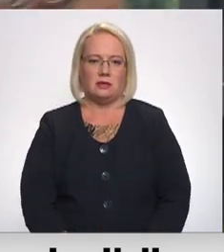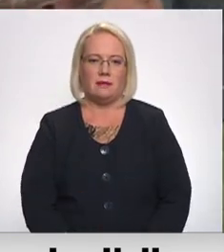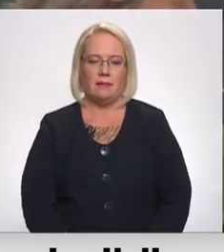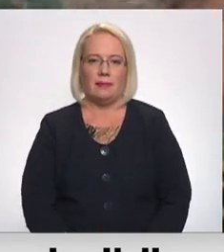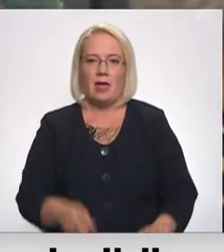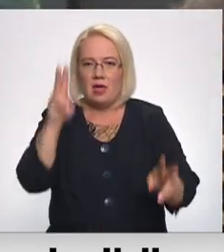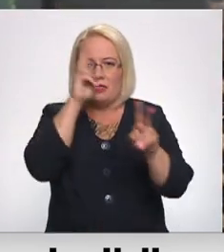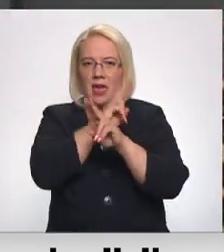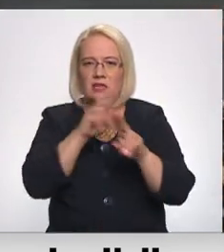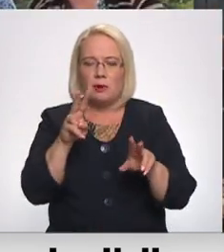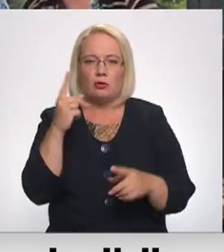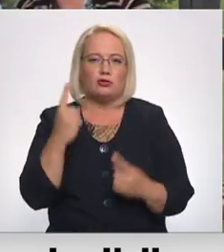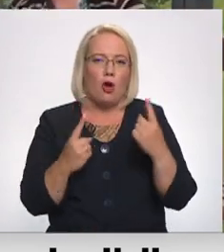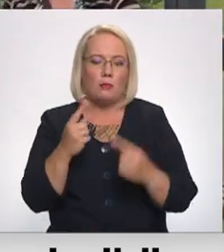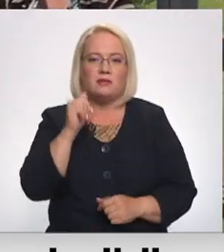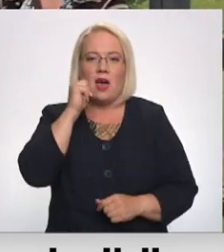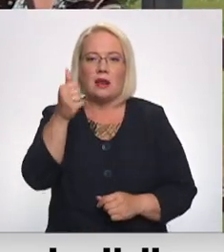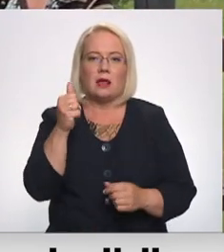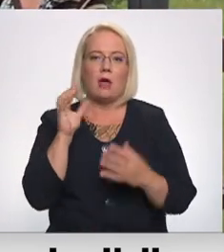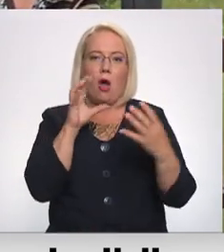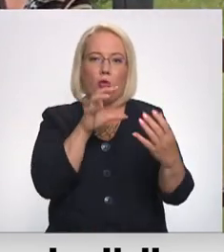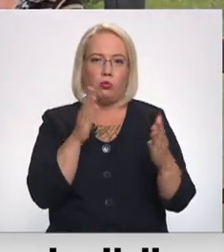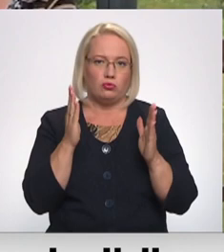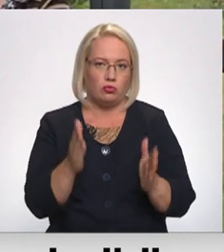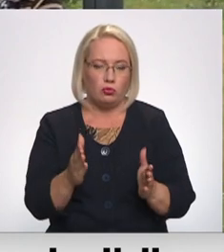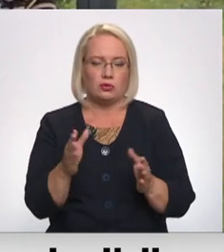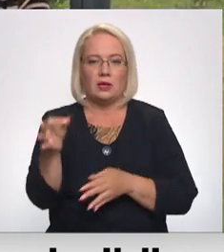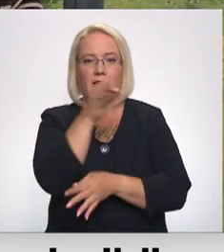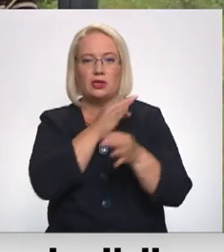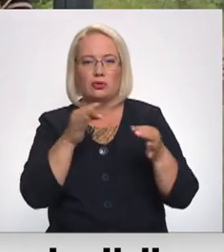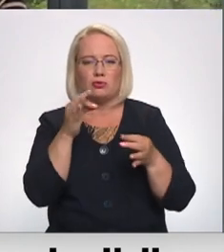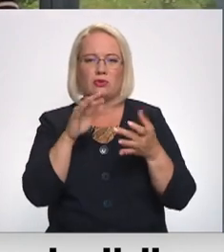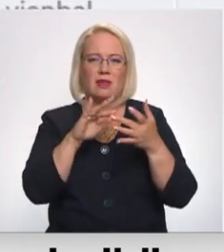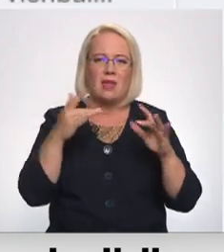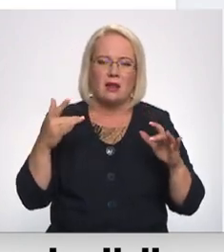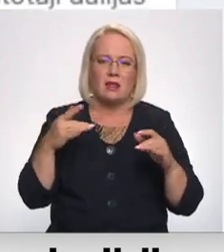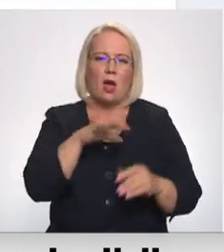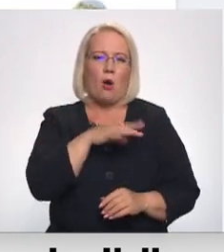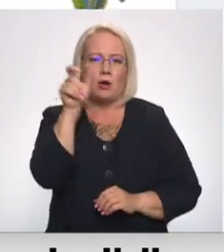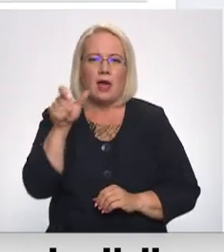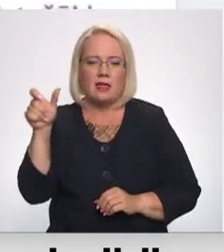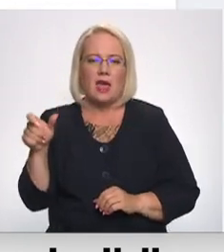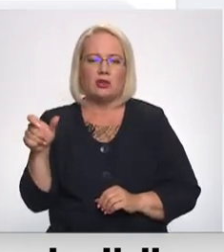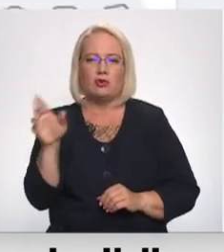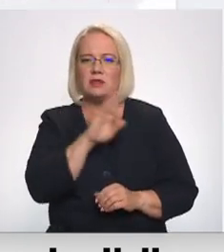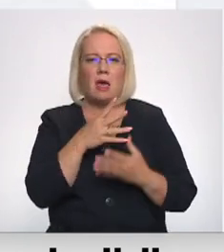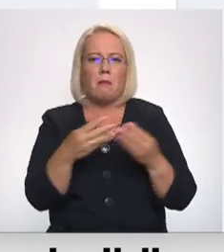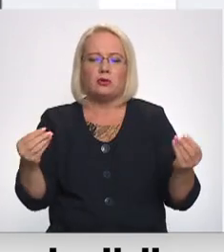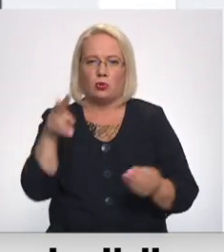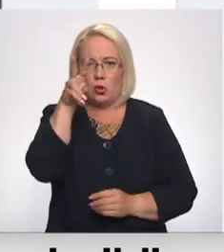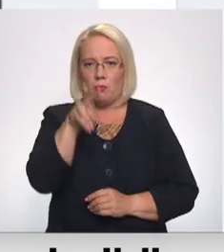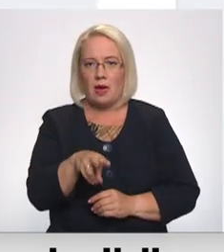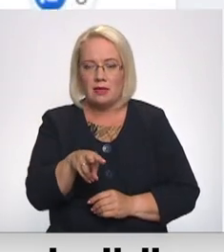Neizpratni un šaubas par to vērīt autobuses atnāks. Diskusijas sociālajos mēdījos ogrieniešu vidū par to nerimst jau divus mēnešus.